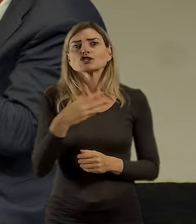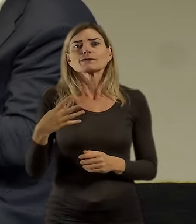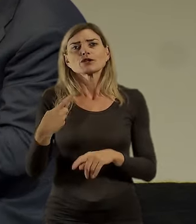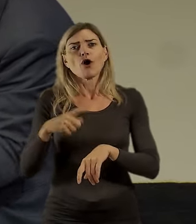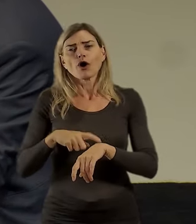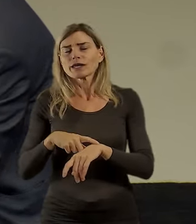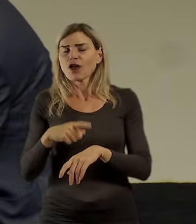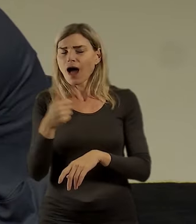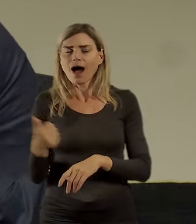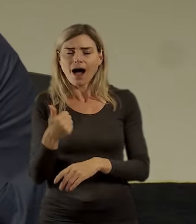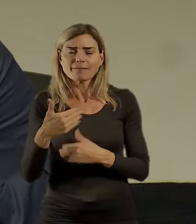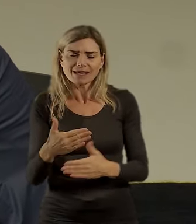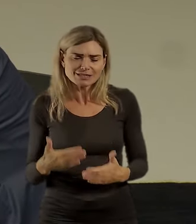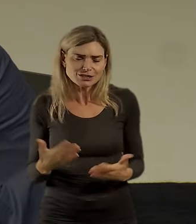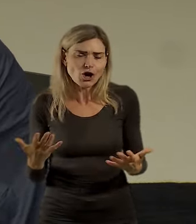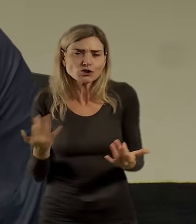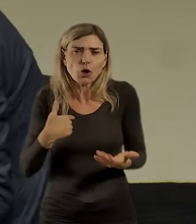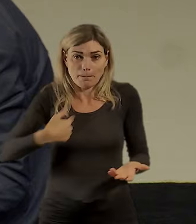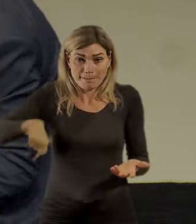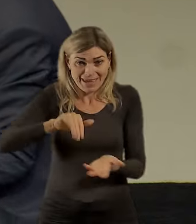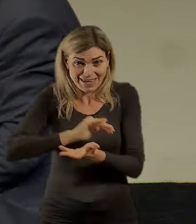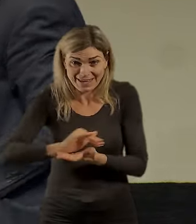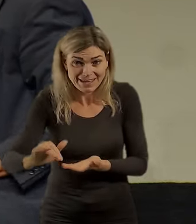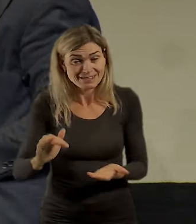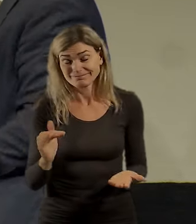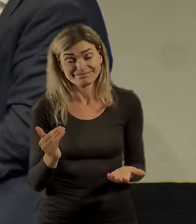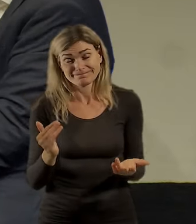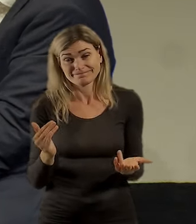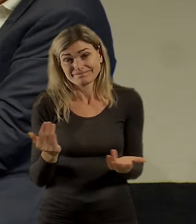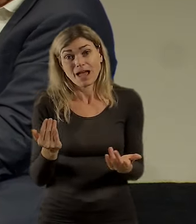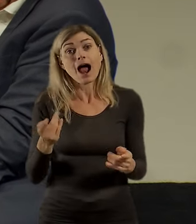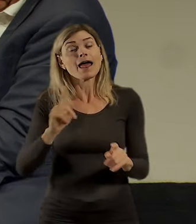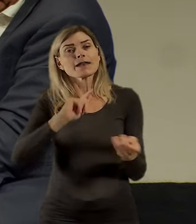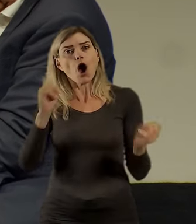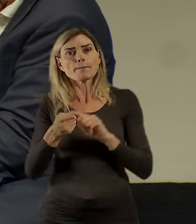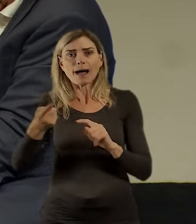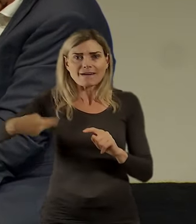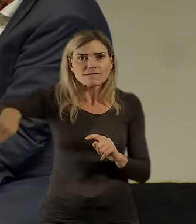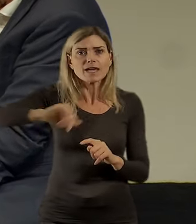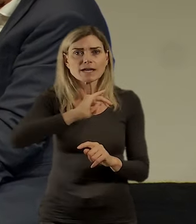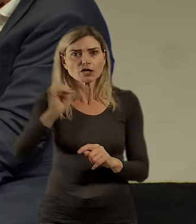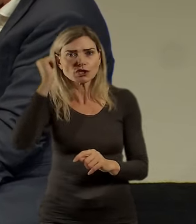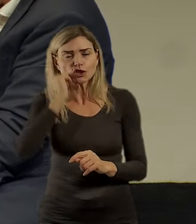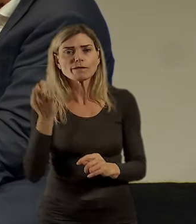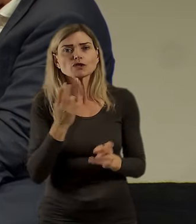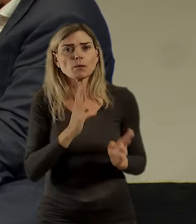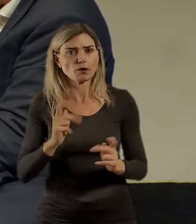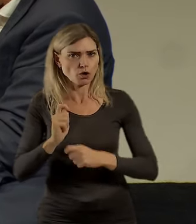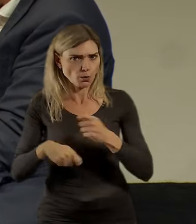pro vás, ale neptejte se, co může udělat čtvrťhodinové, co vy můžete udělat pro čtvrťhodinové město. Tak Petr už tady